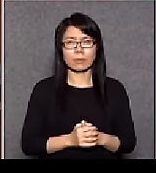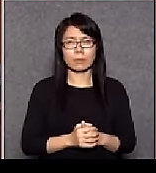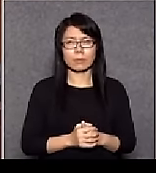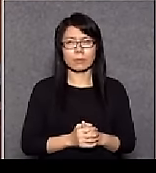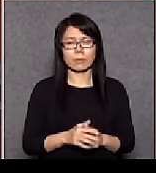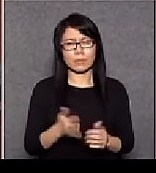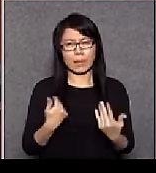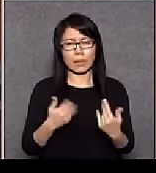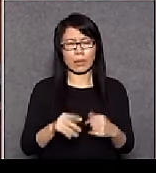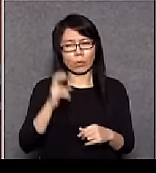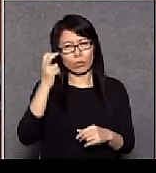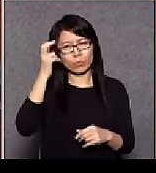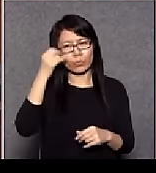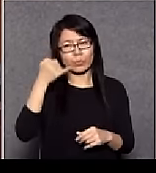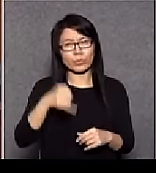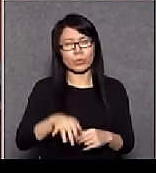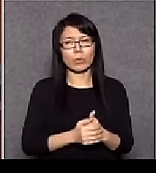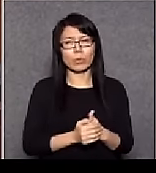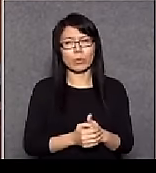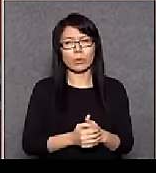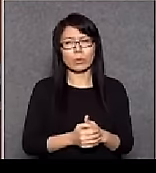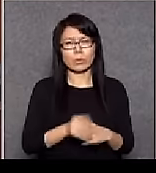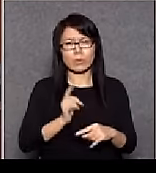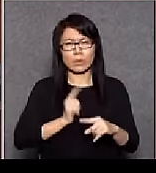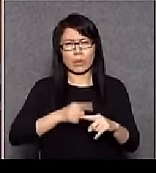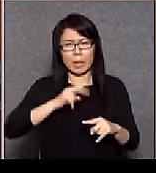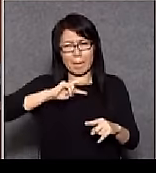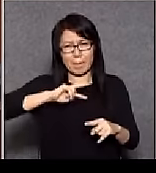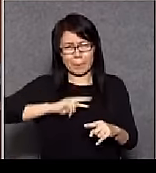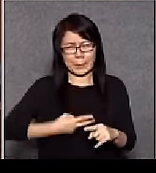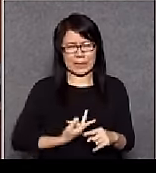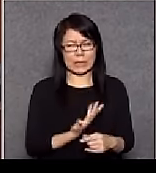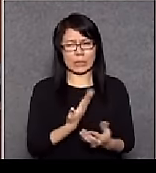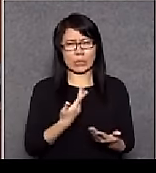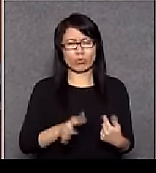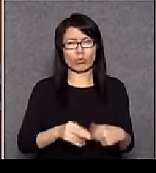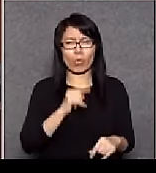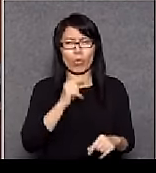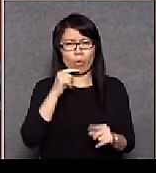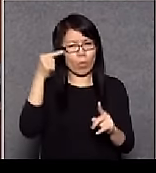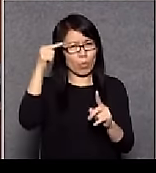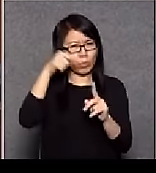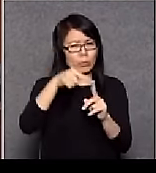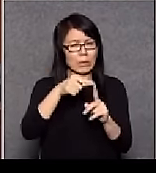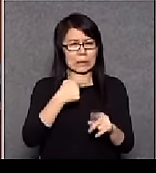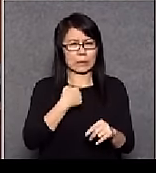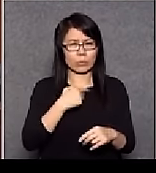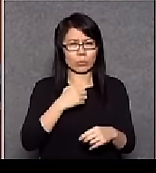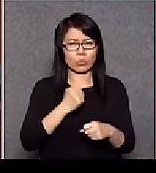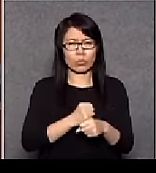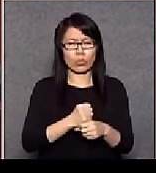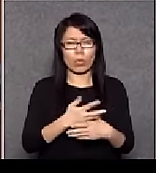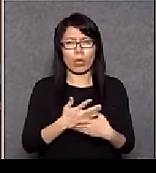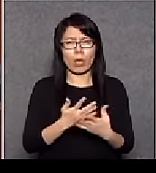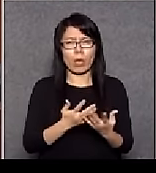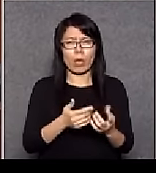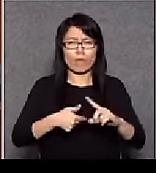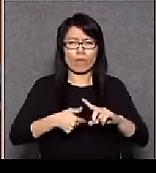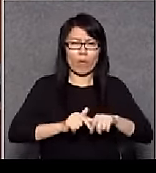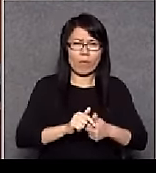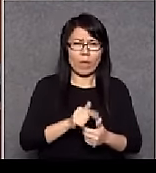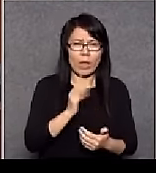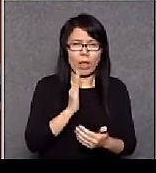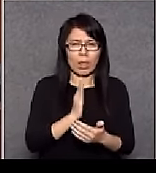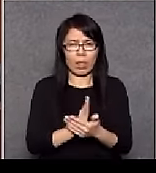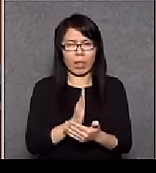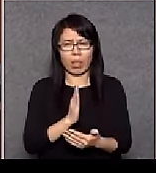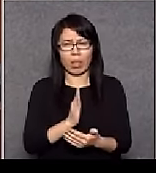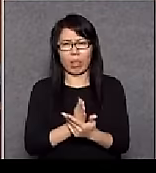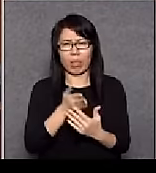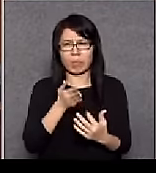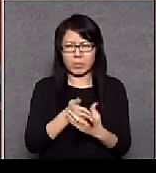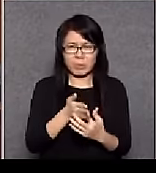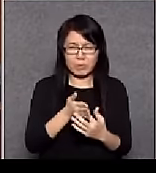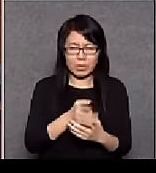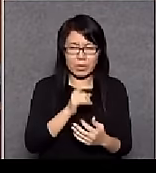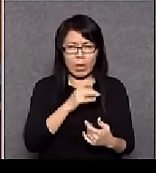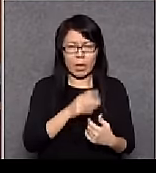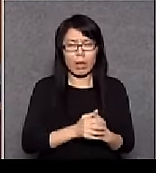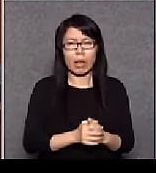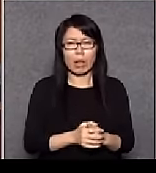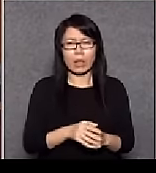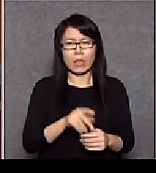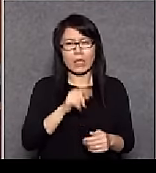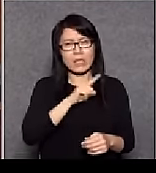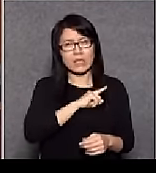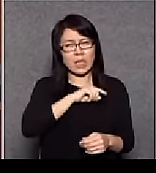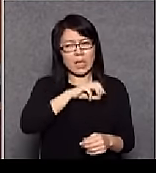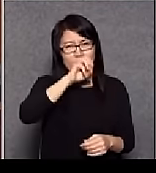估不到你今次真是走科任务為了這個目的就是不擇手段即不擇手段即你口